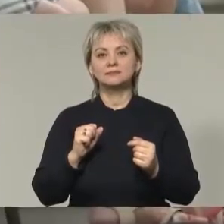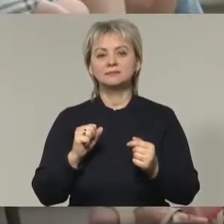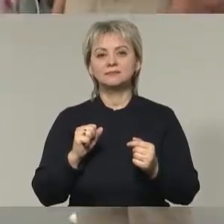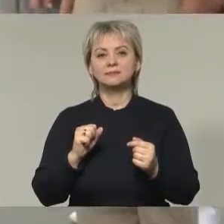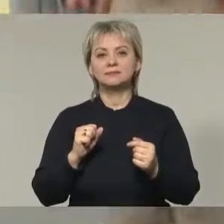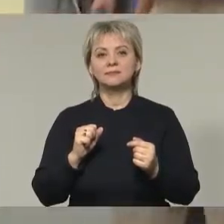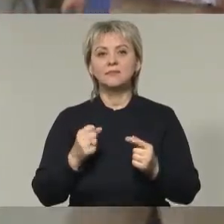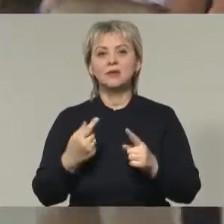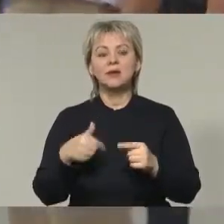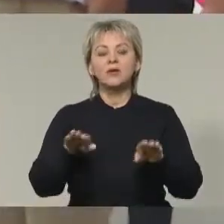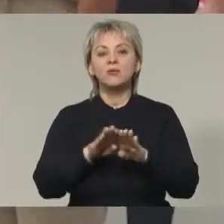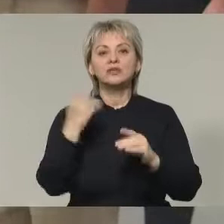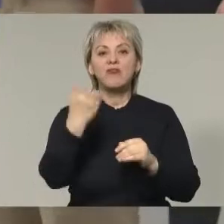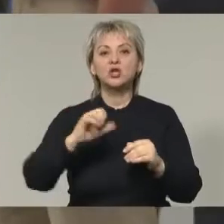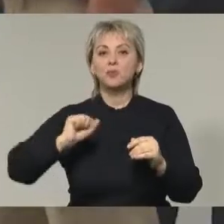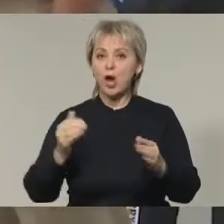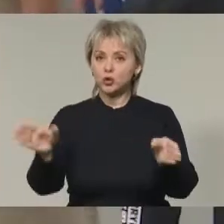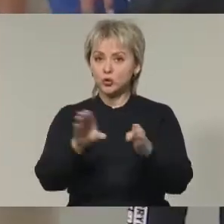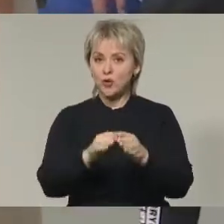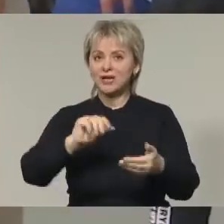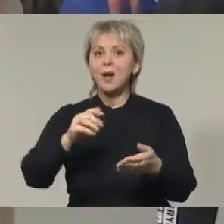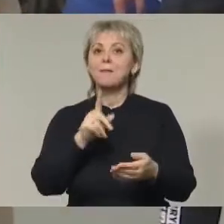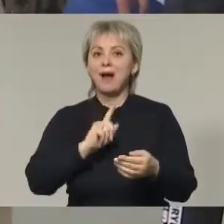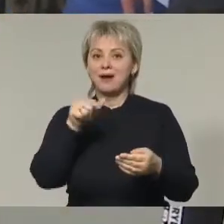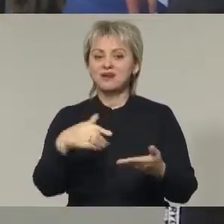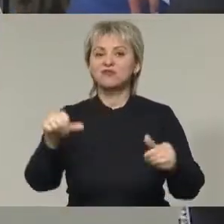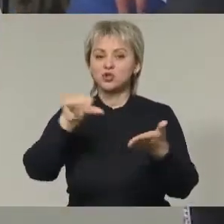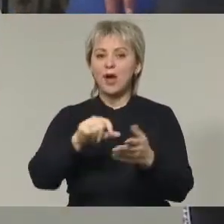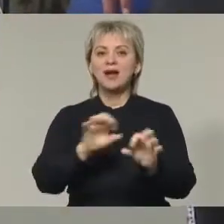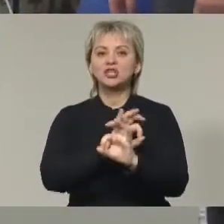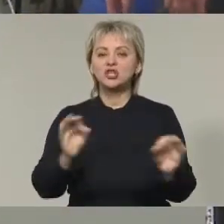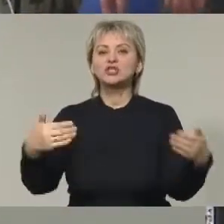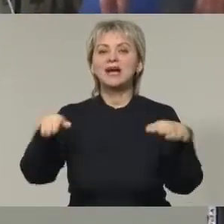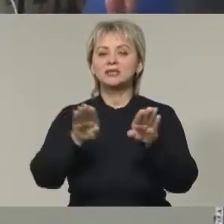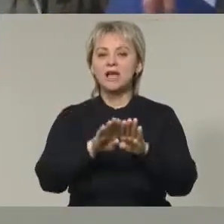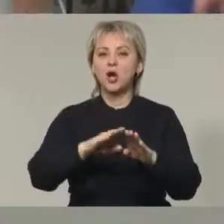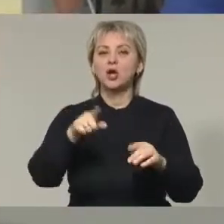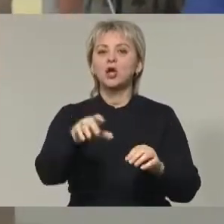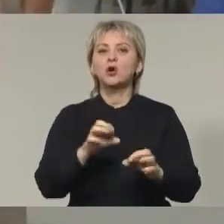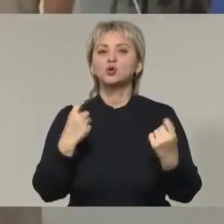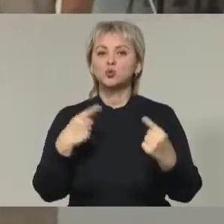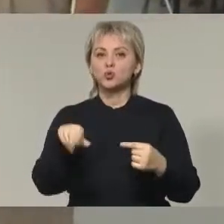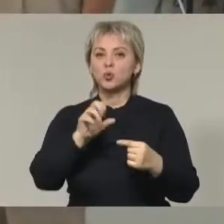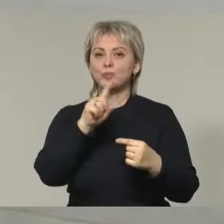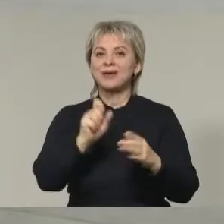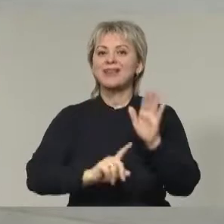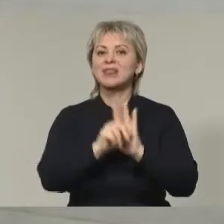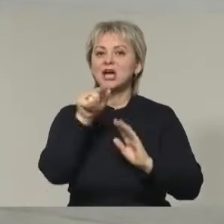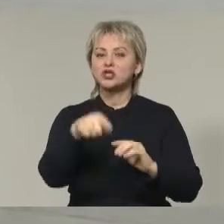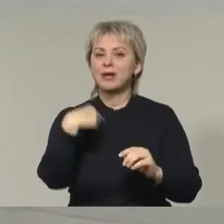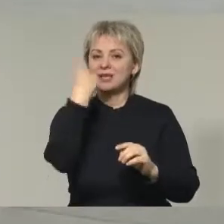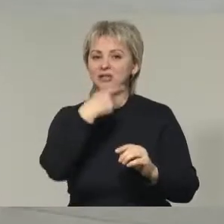«Вот у вас партнер, надо брать пока горячее. Отлично, вот так, под руку супер». Но сначала